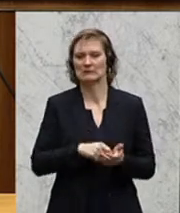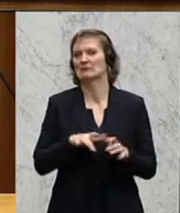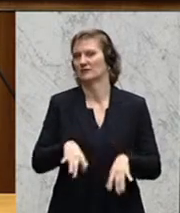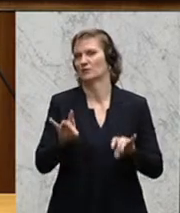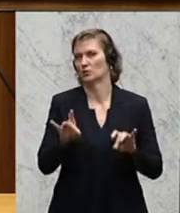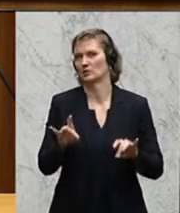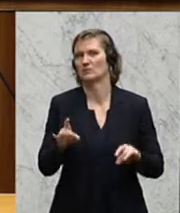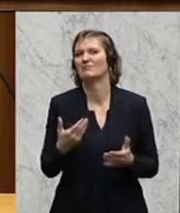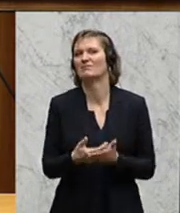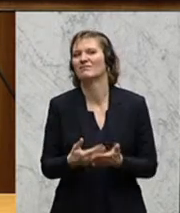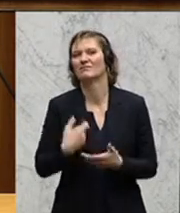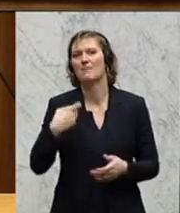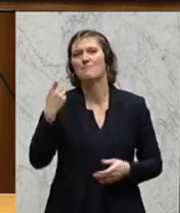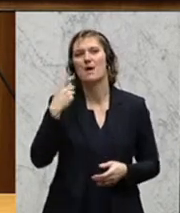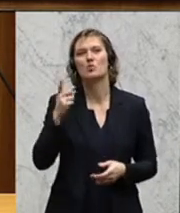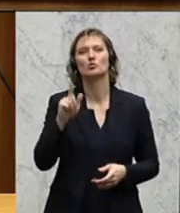Das möchte ich hier auch